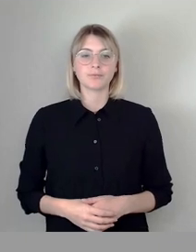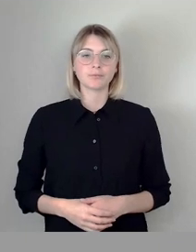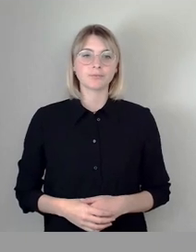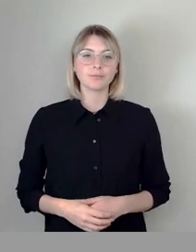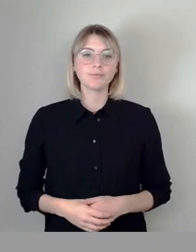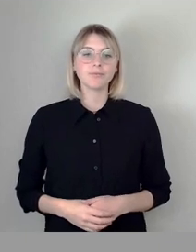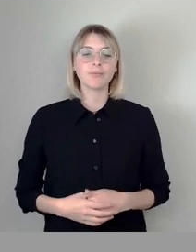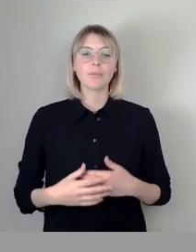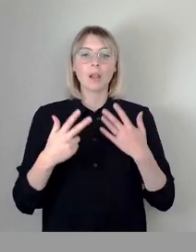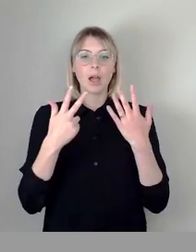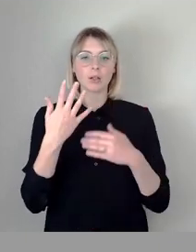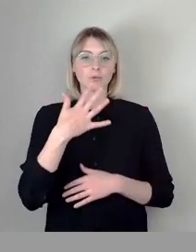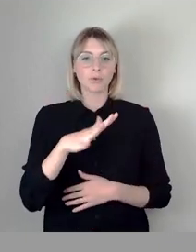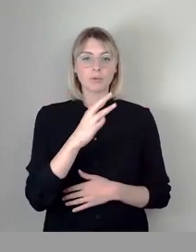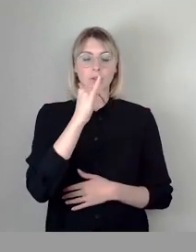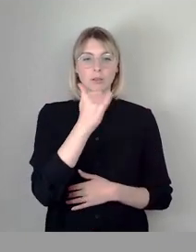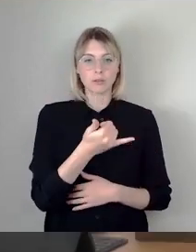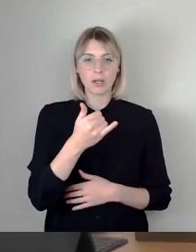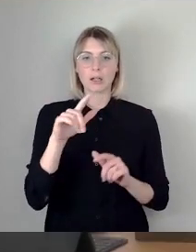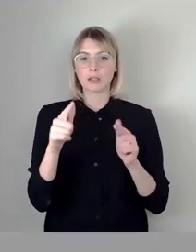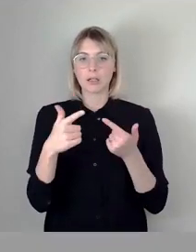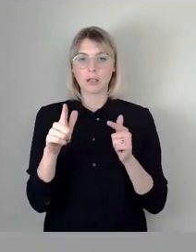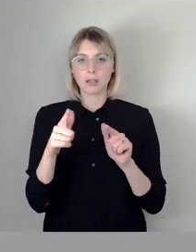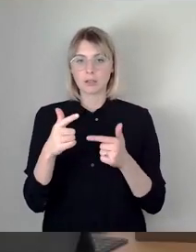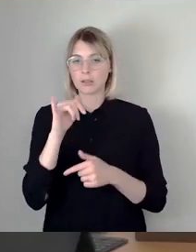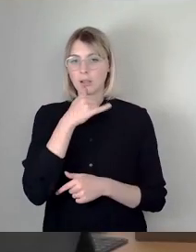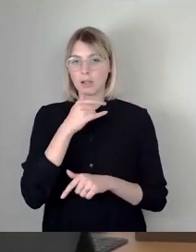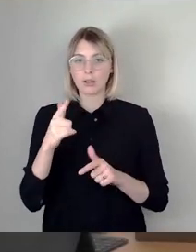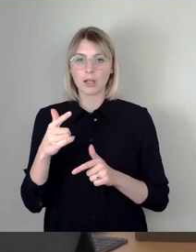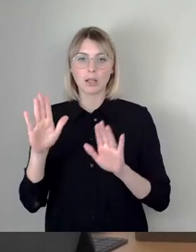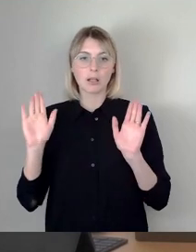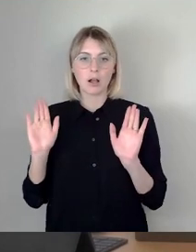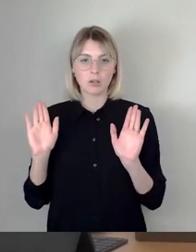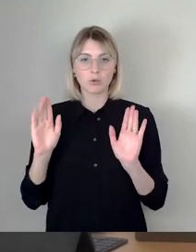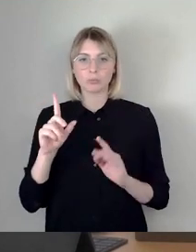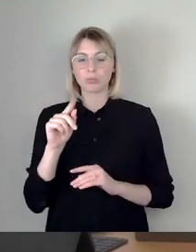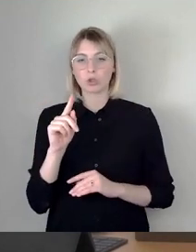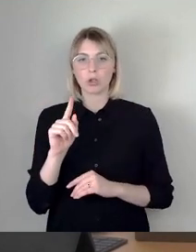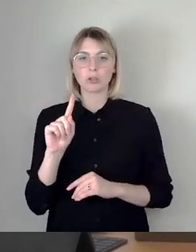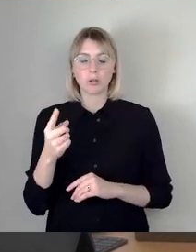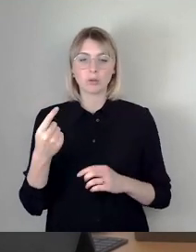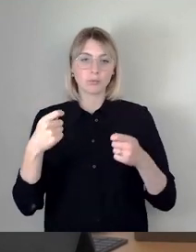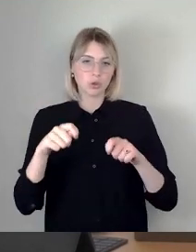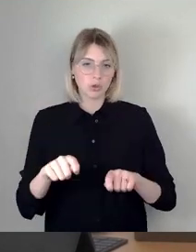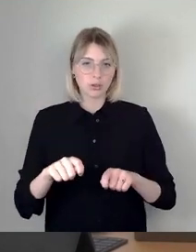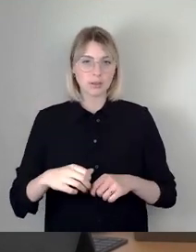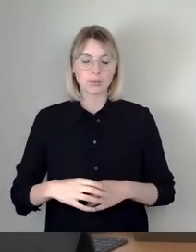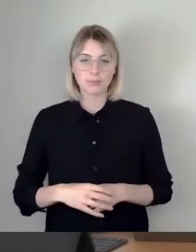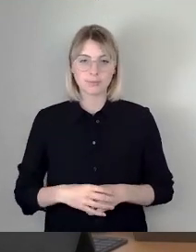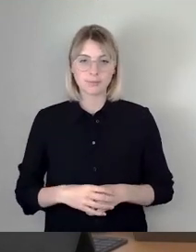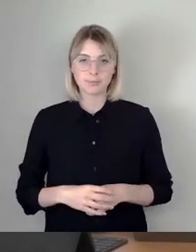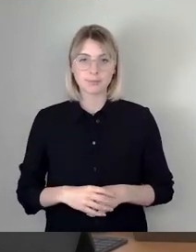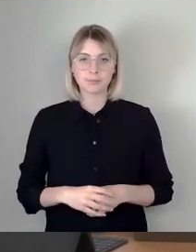58 Ja, keine Nein, keine Enthaltung, damit so beschlossen. Wir